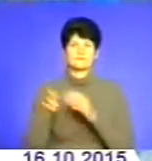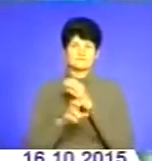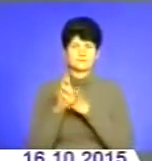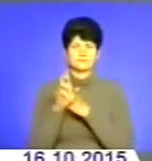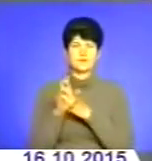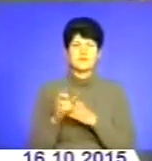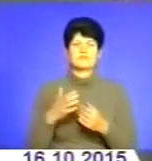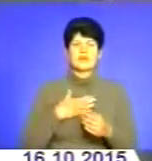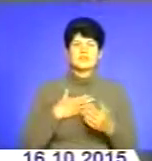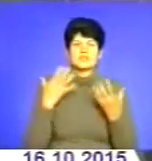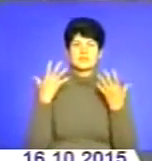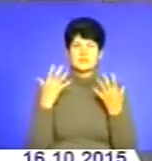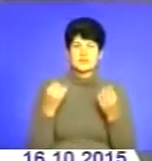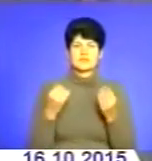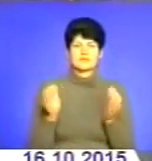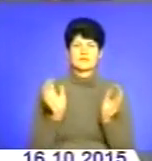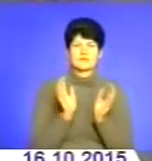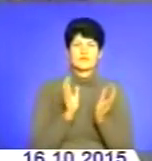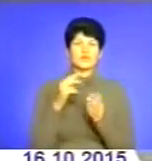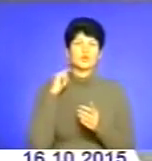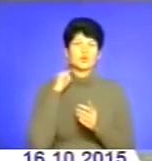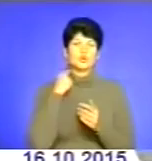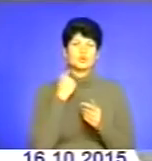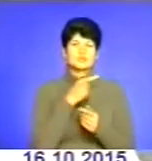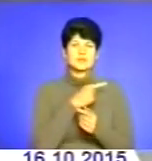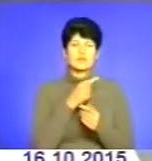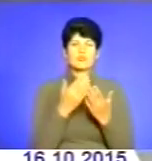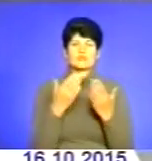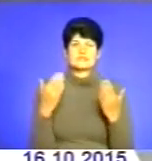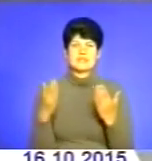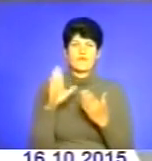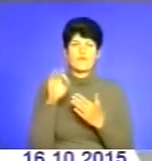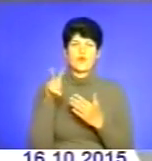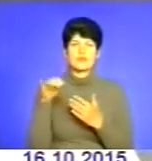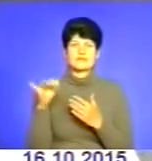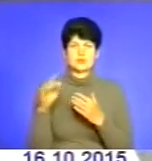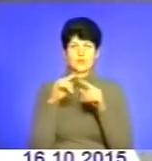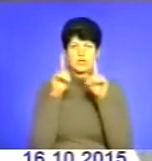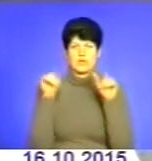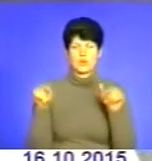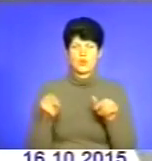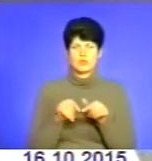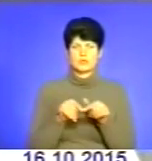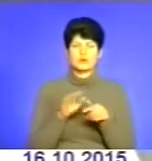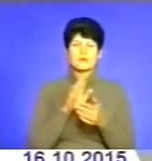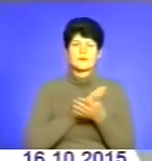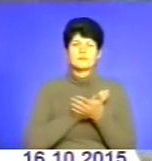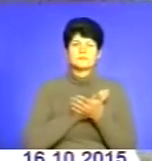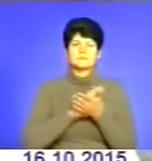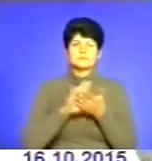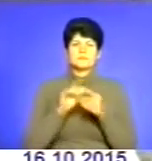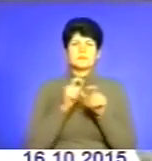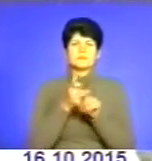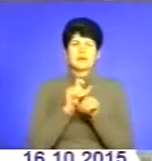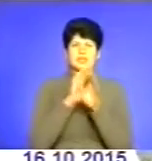ікона в наші дні зберігається у Луцьку в музеї Волинської ікони. Тож хай Пречиста Богородиця, яку так любить і